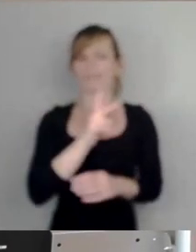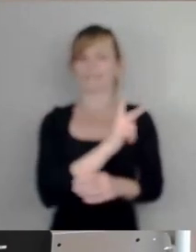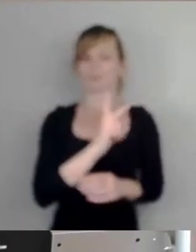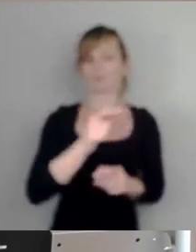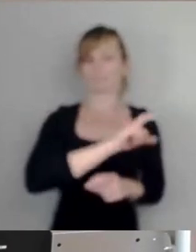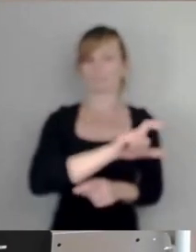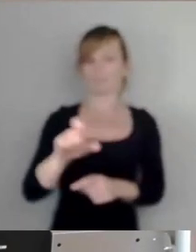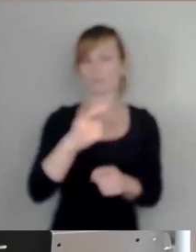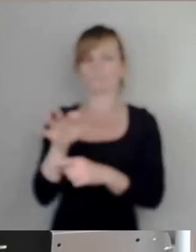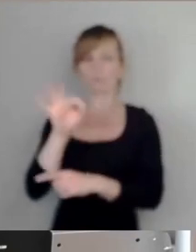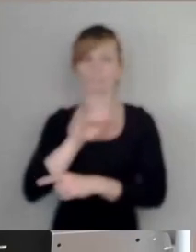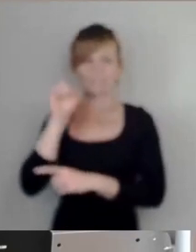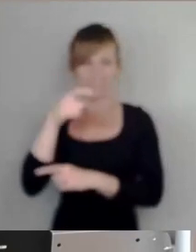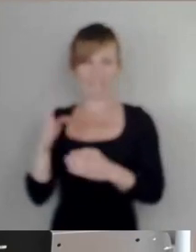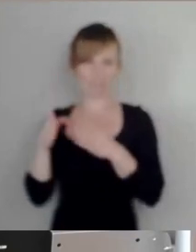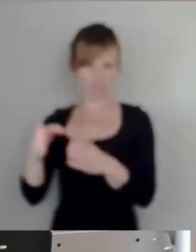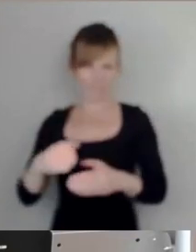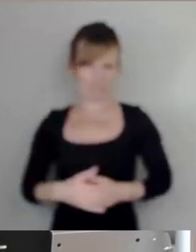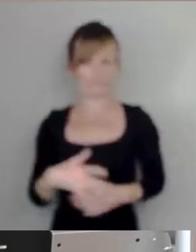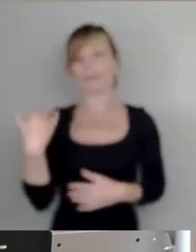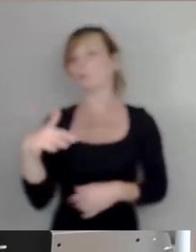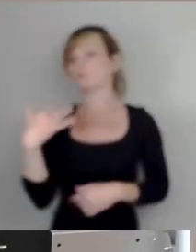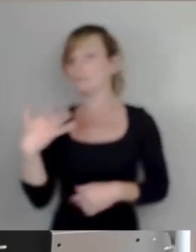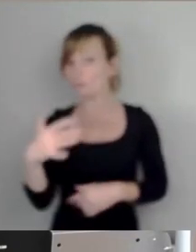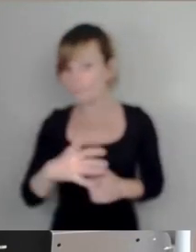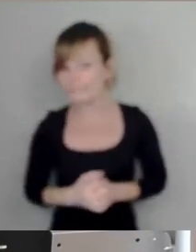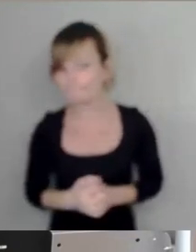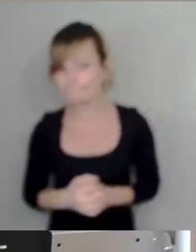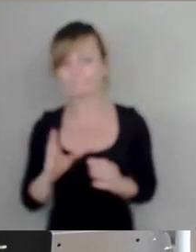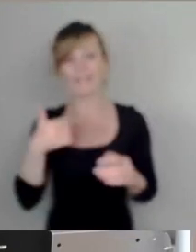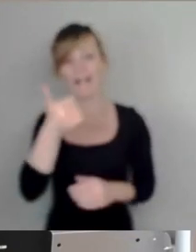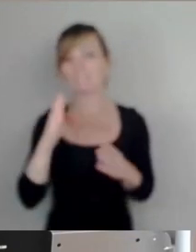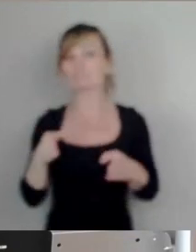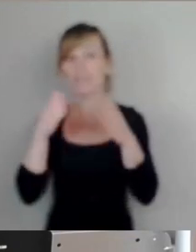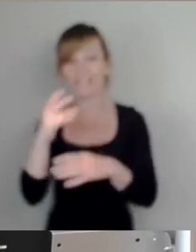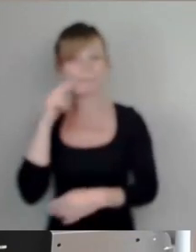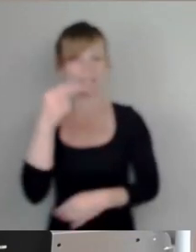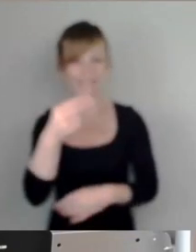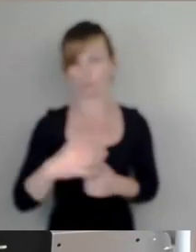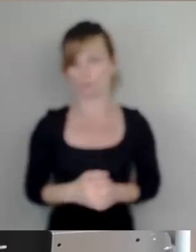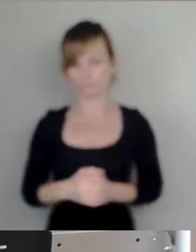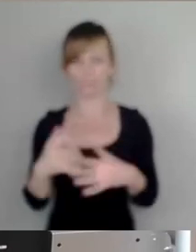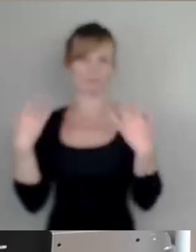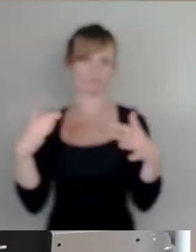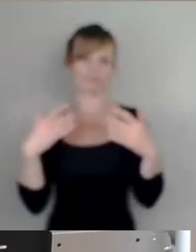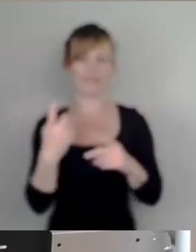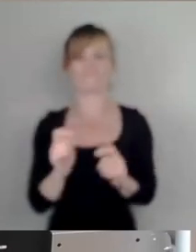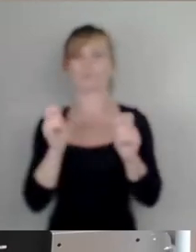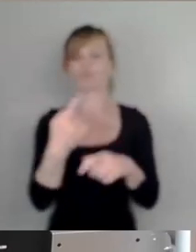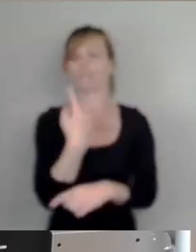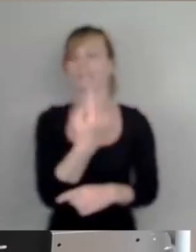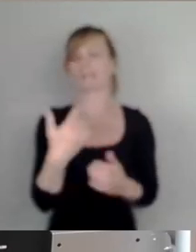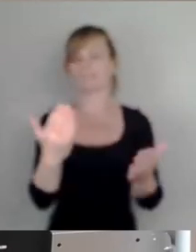-Straße. Huiuiui, eine Straßenbenennung. Bevor ich zum Vorschlag selbst komme,